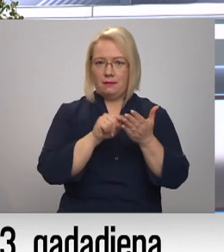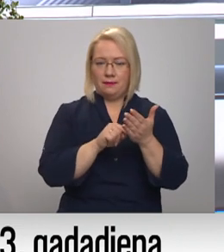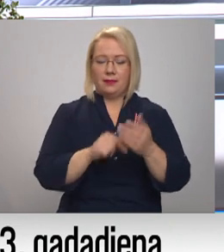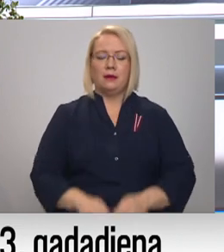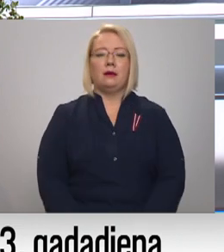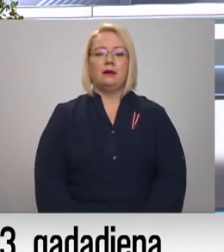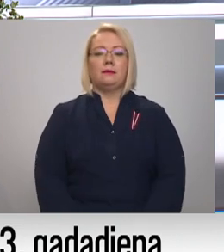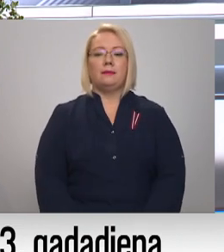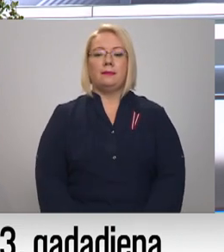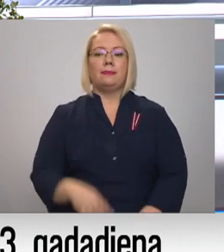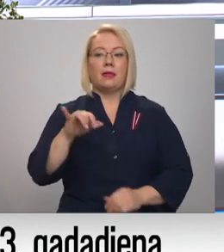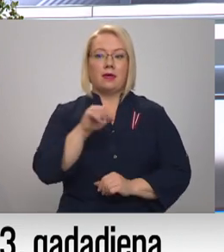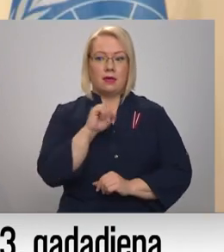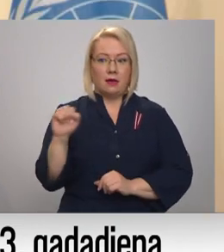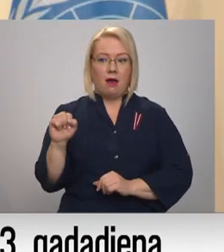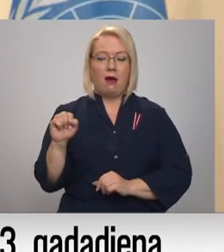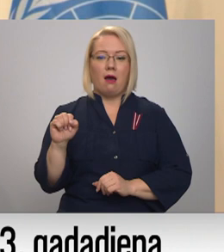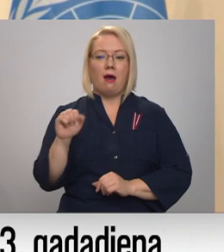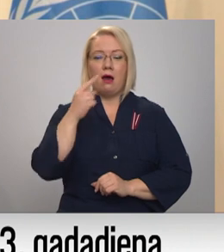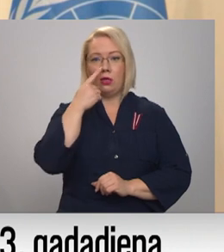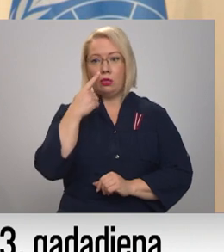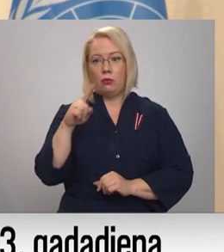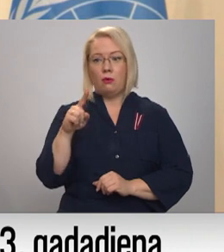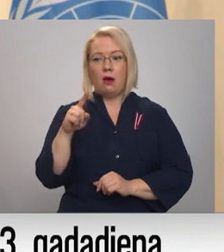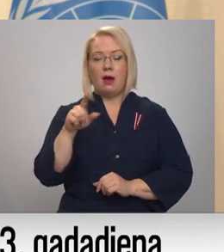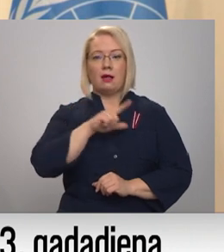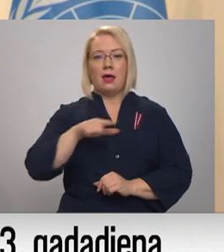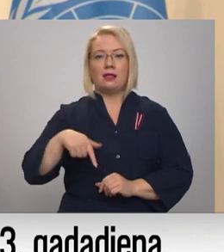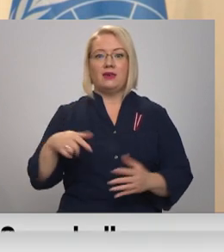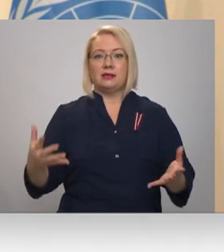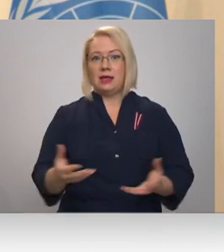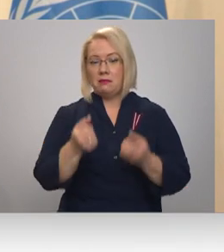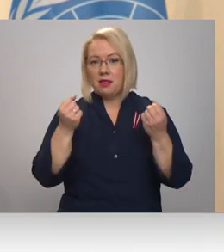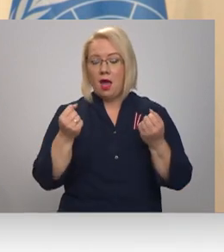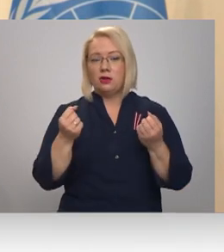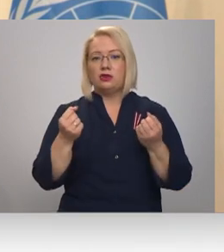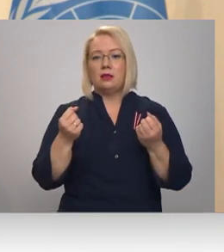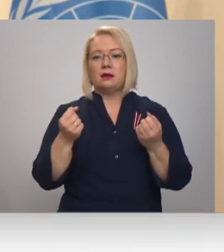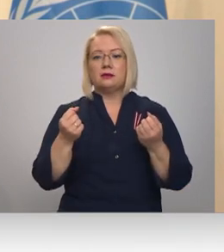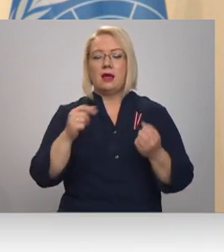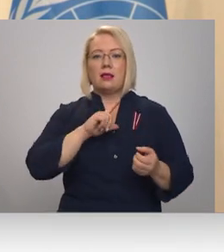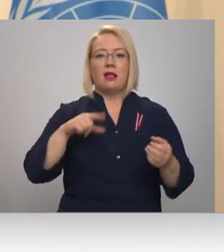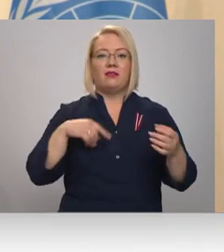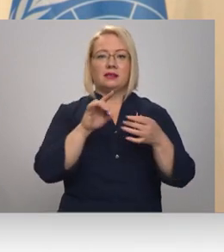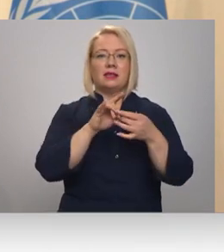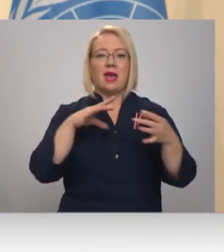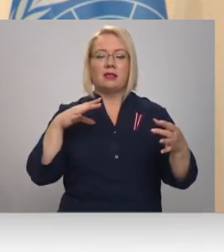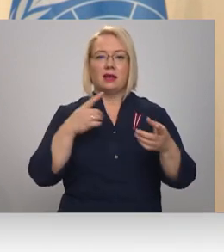Jā, kopš Latvijas dibināšanas, Latvijas neatkarības